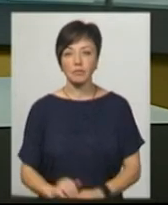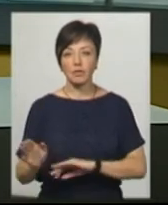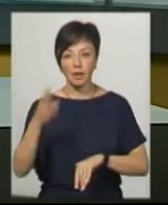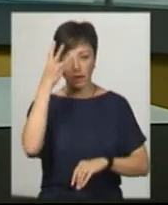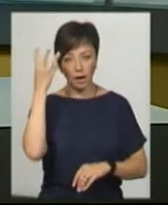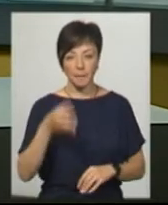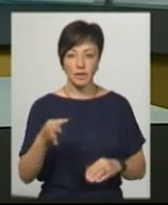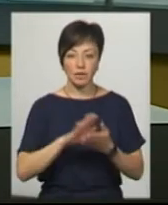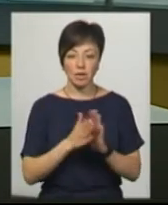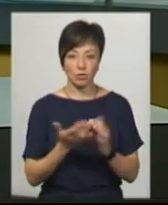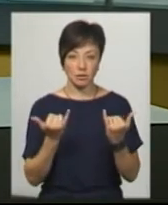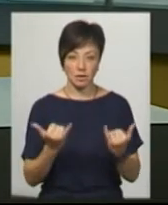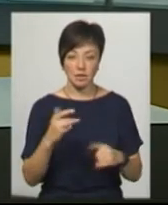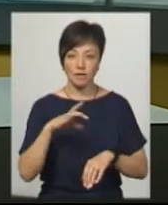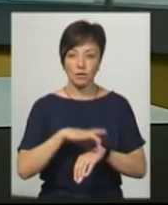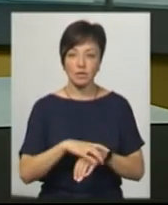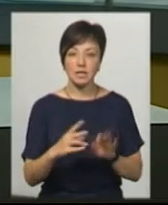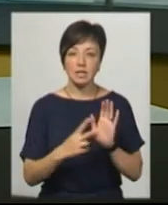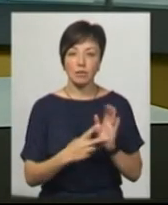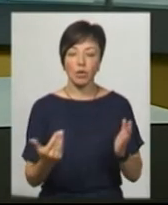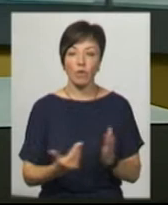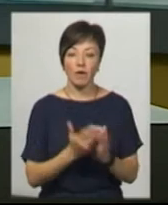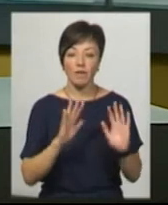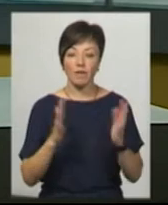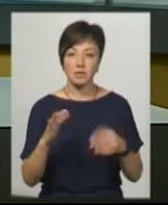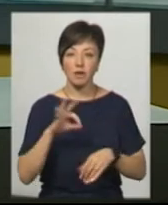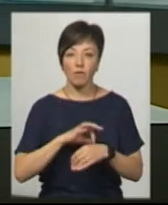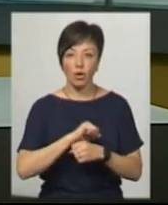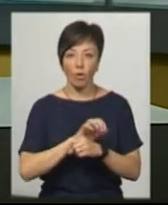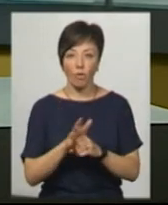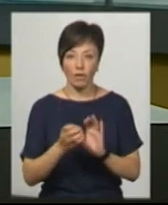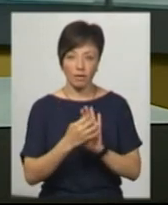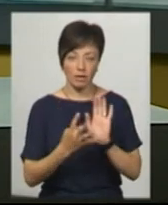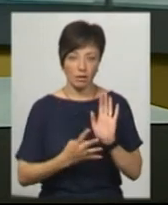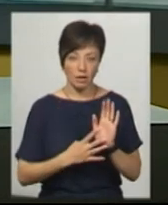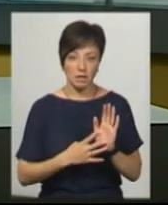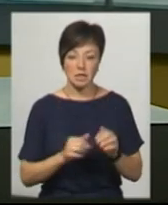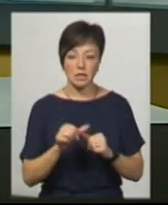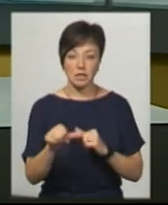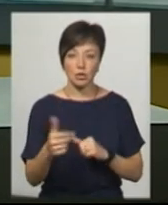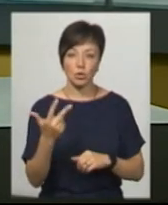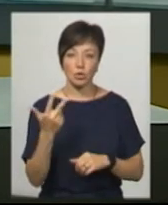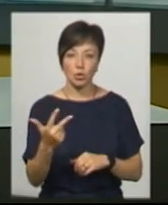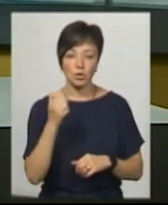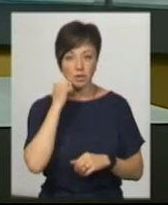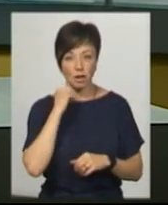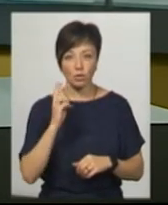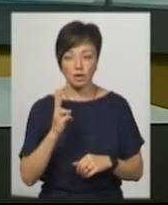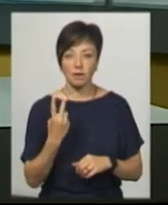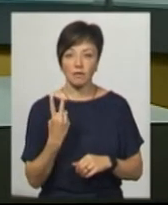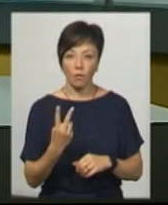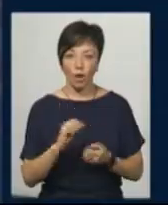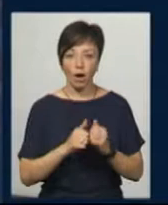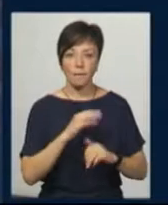Хмельниччині станом на цю годину зафіксовано сім нових випадків захворювання на COVID-19. Із них троє із Старокостянтинова,